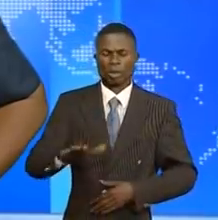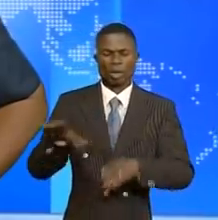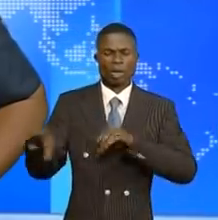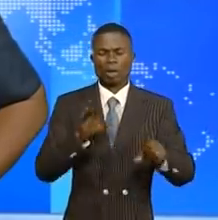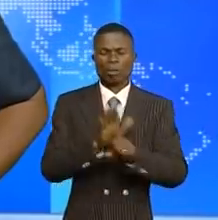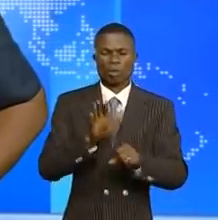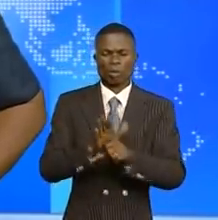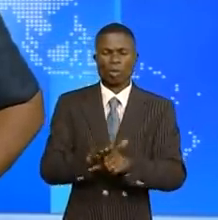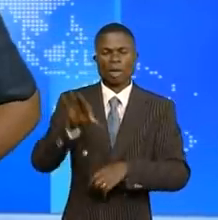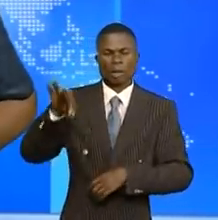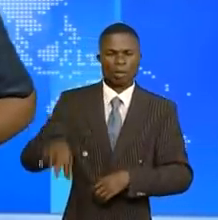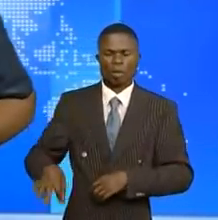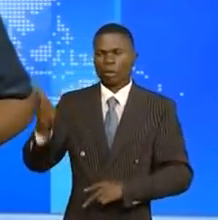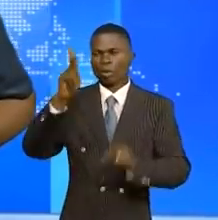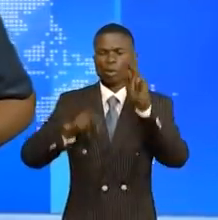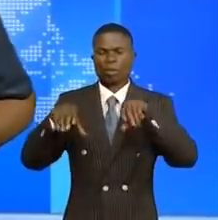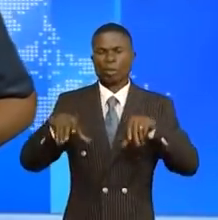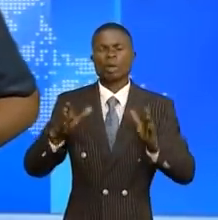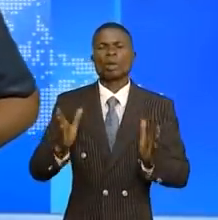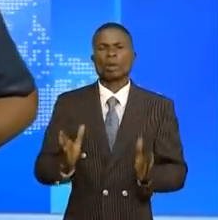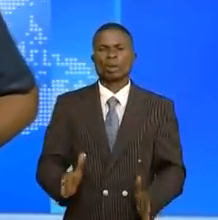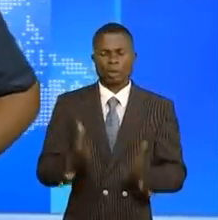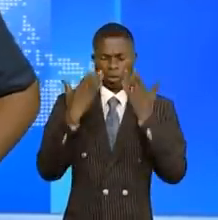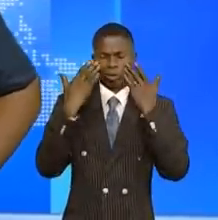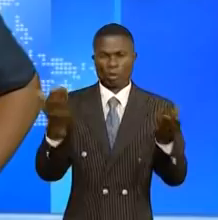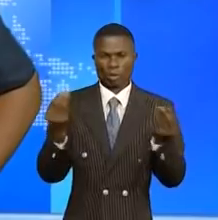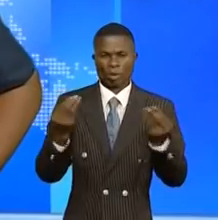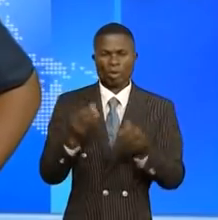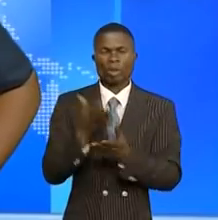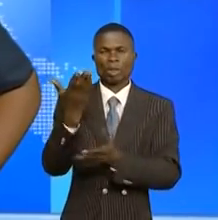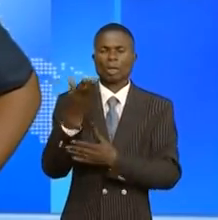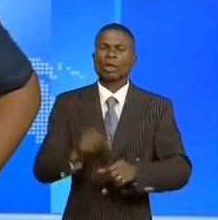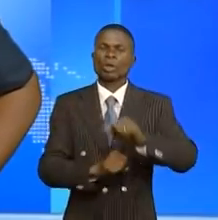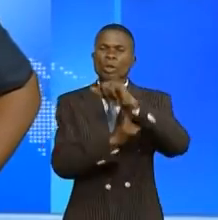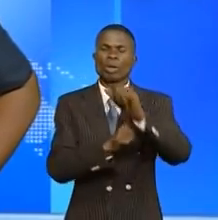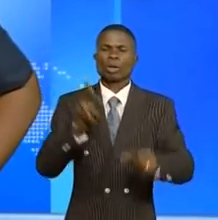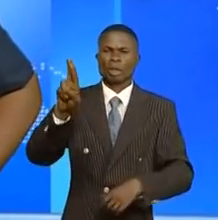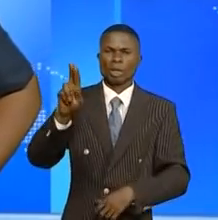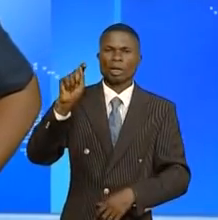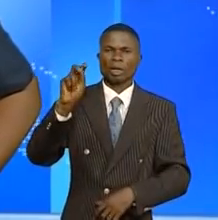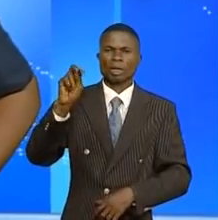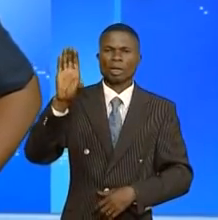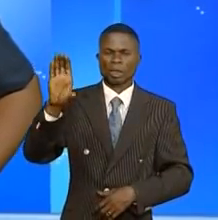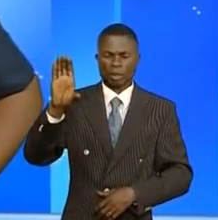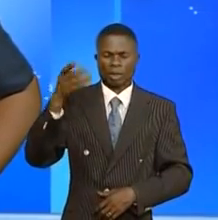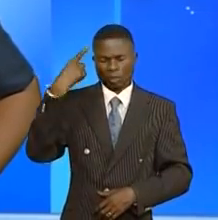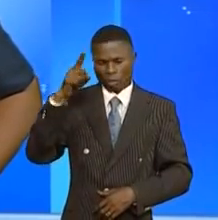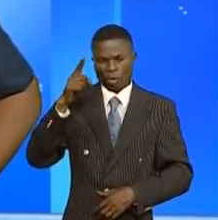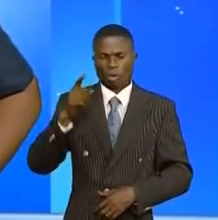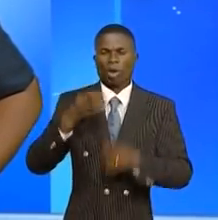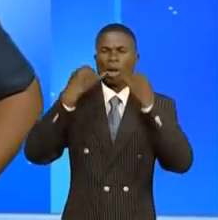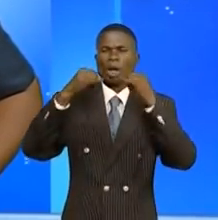'activités en faveur de la population congolaise. Voilà pourquoi elle suscite un accompagnement de la RTNC pour la